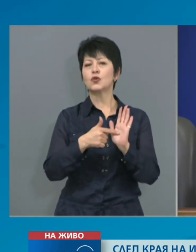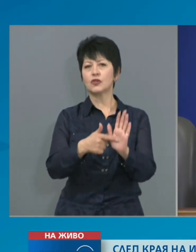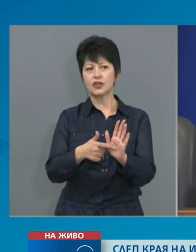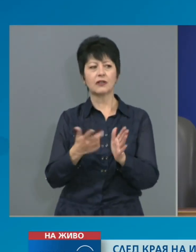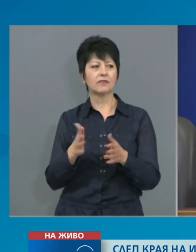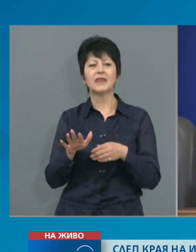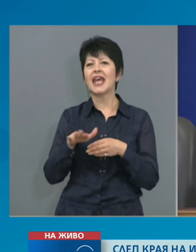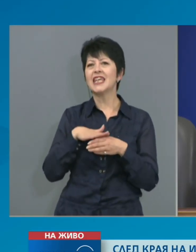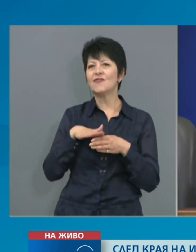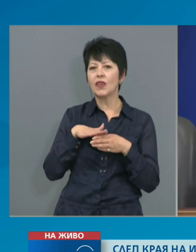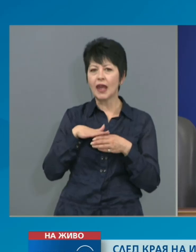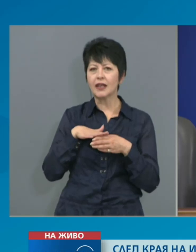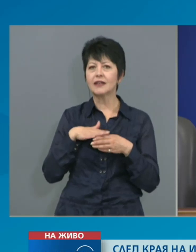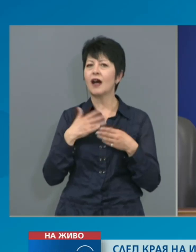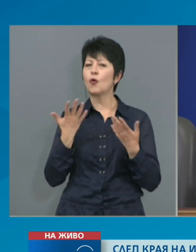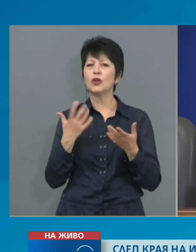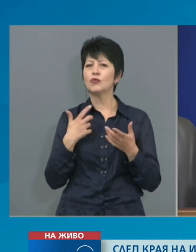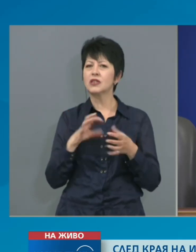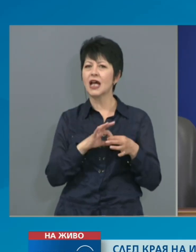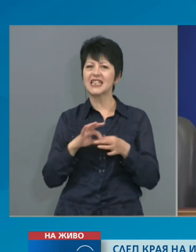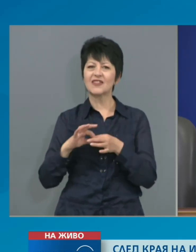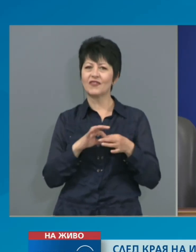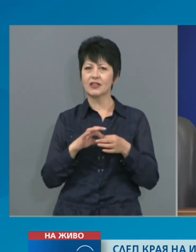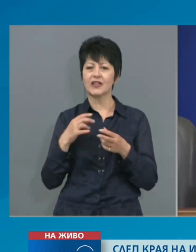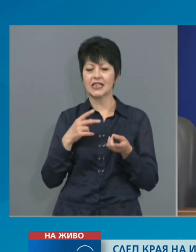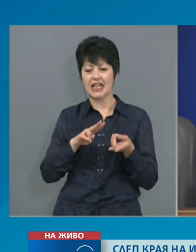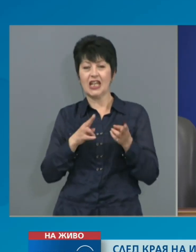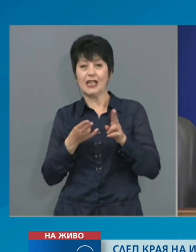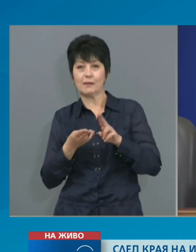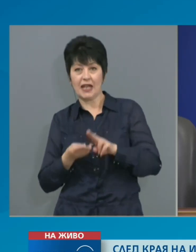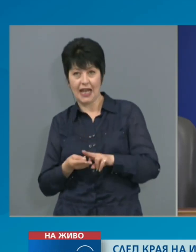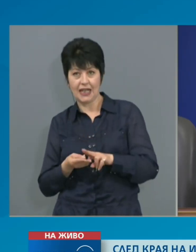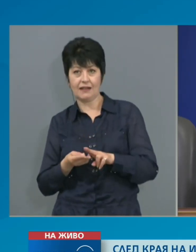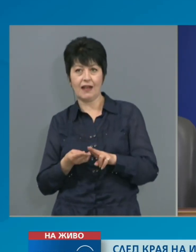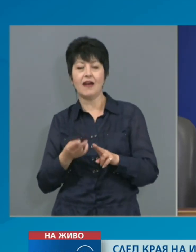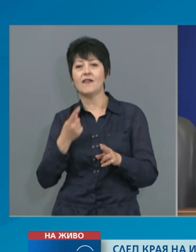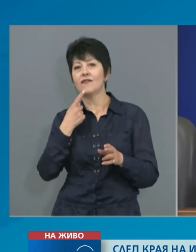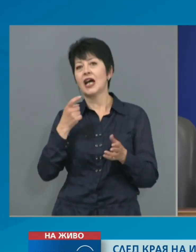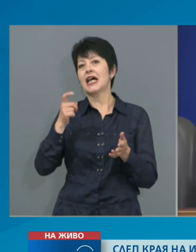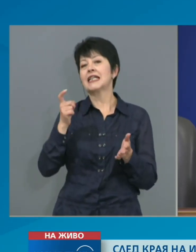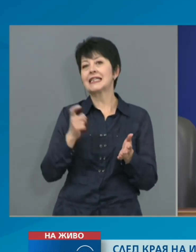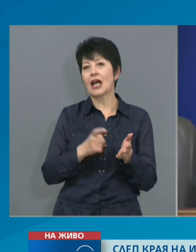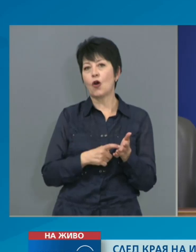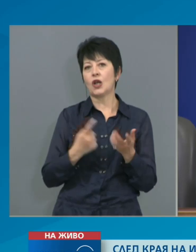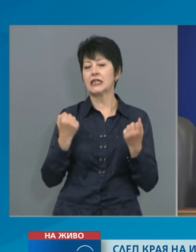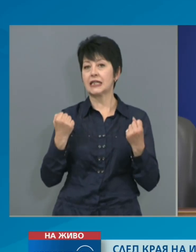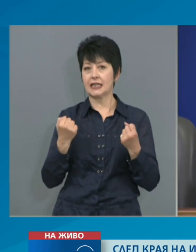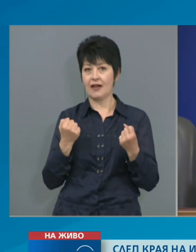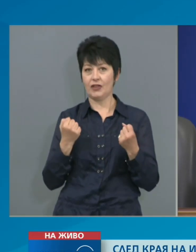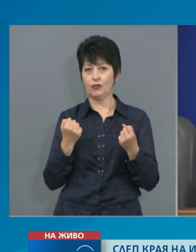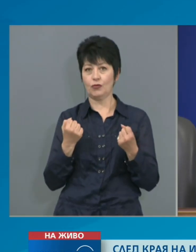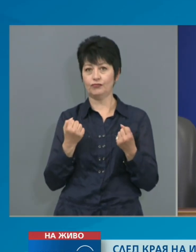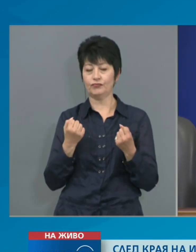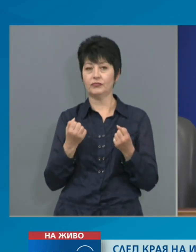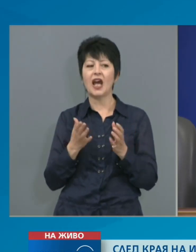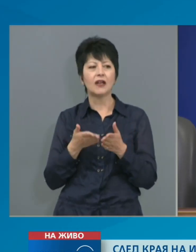-процесуалния кодекс, които са свързани с измененията в Закона за здравето, разделя се много